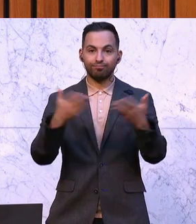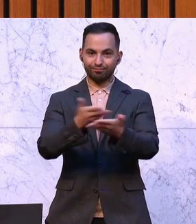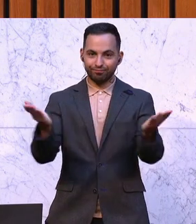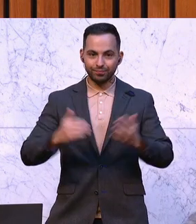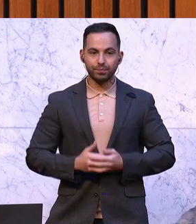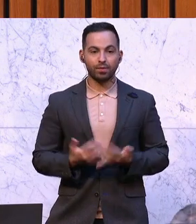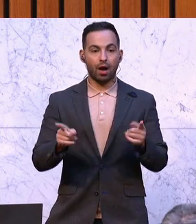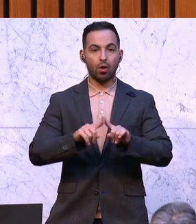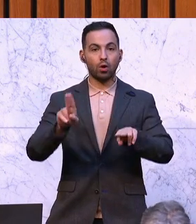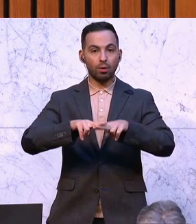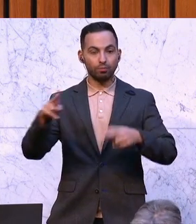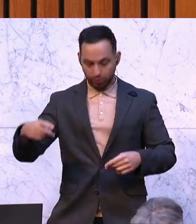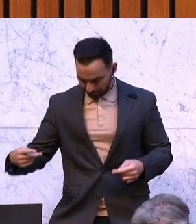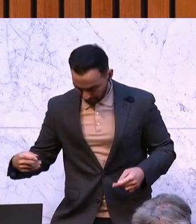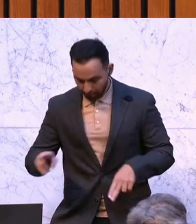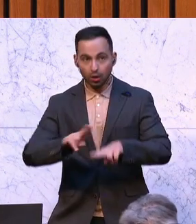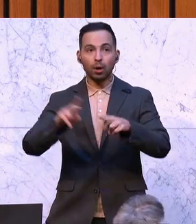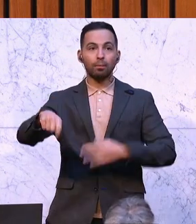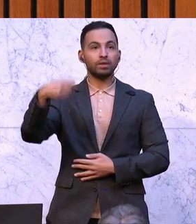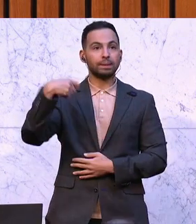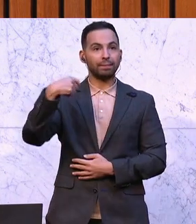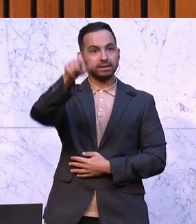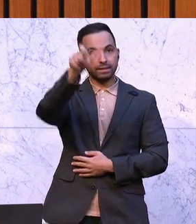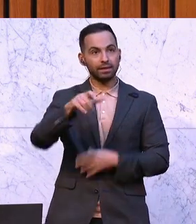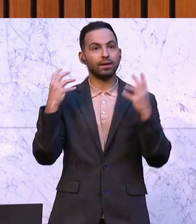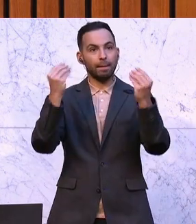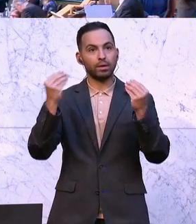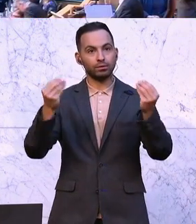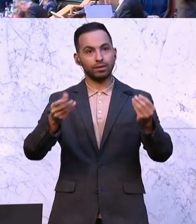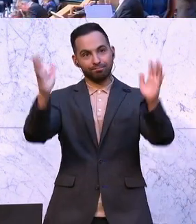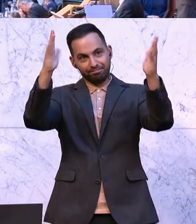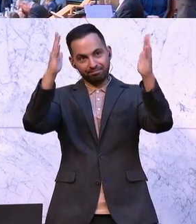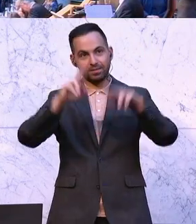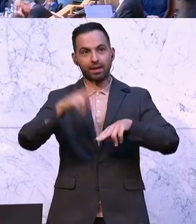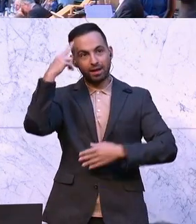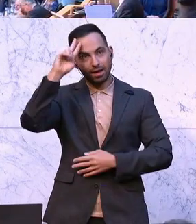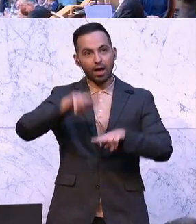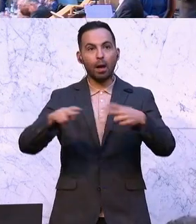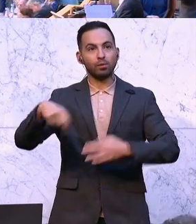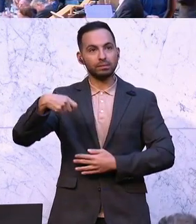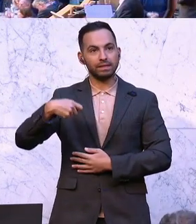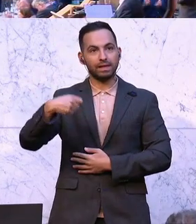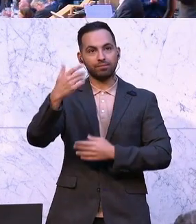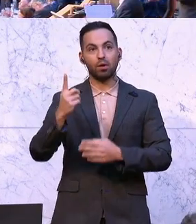auch üblich, den Herrn Bundespräsidenten recht herzlich begrüßen. Herr Bundespräsident im Hohen Haus.